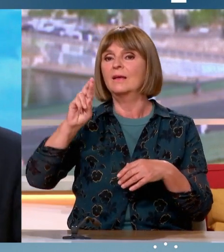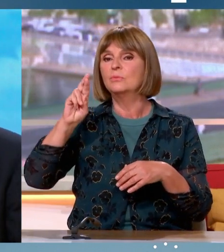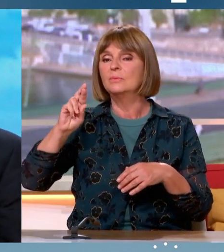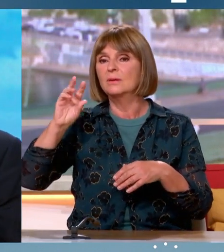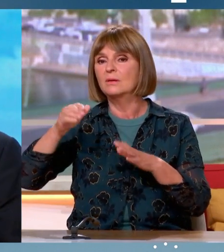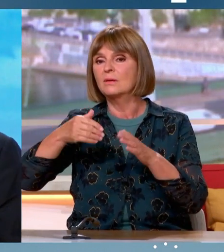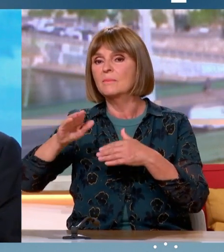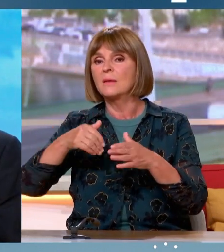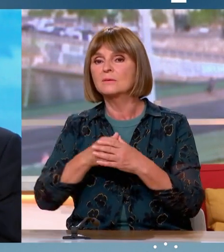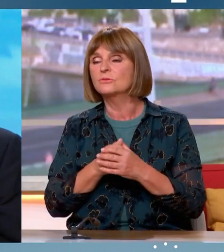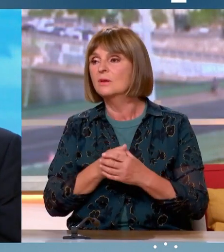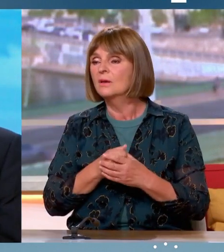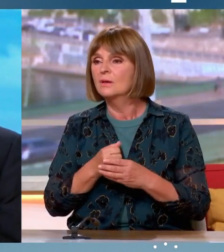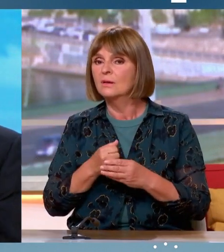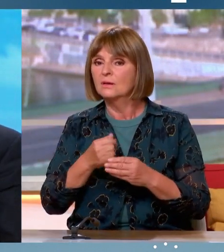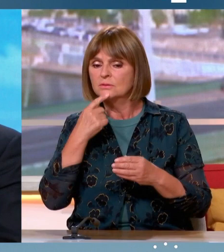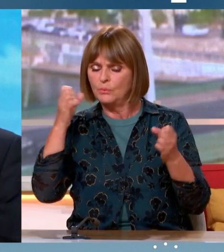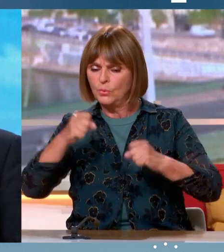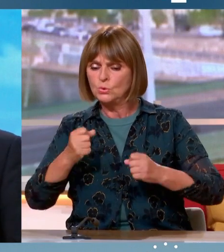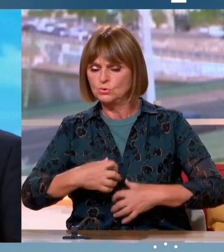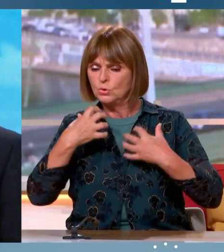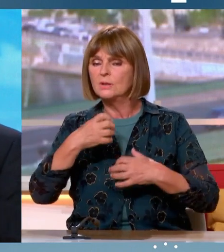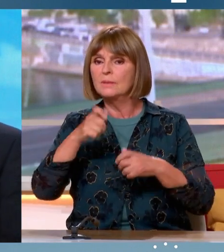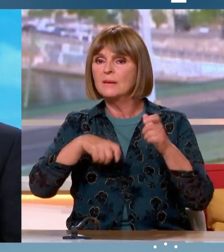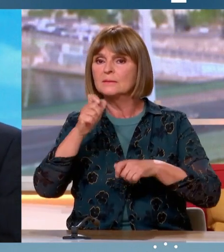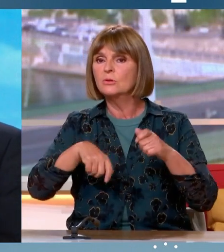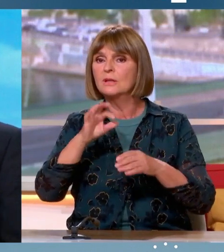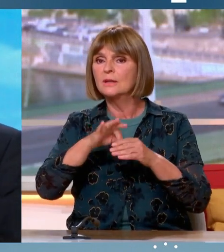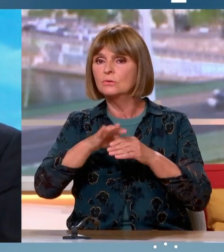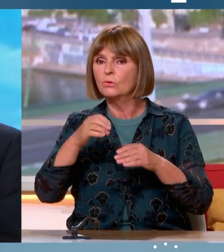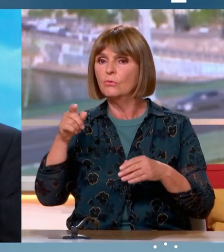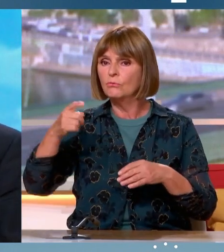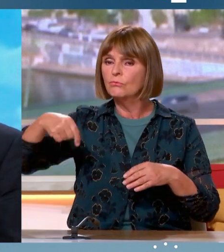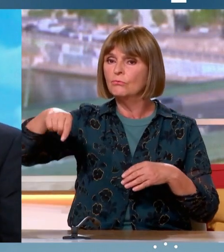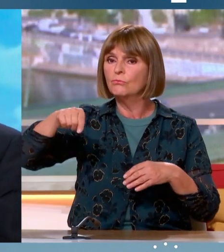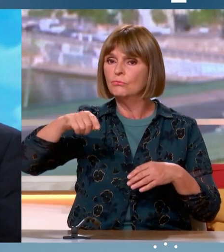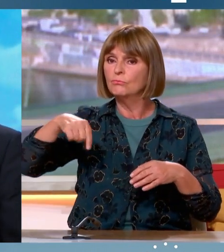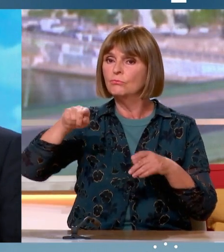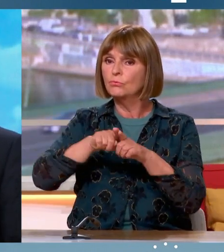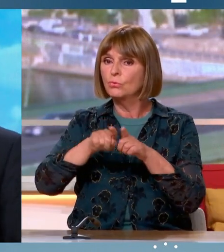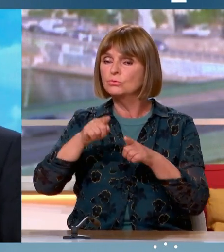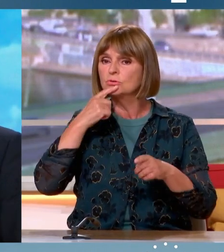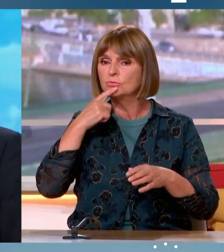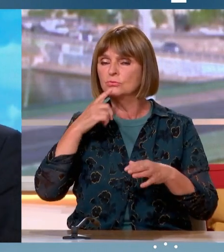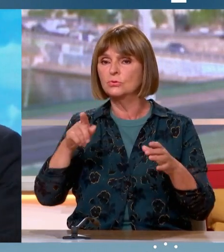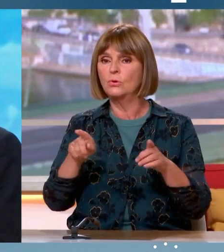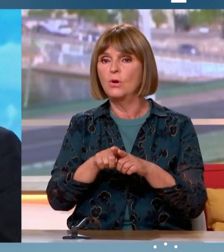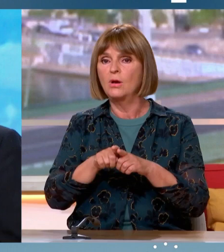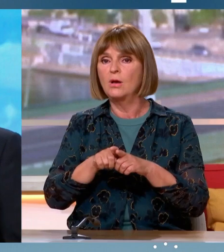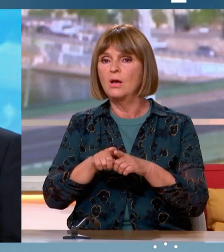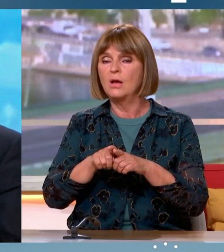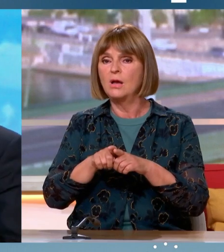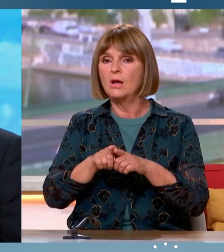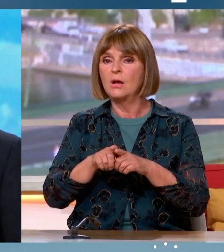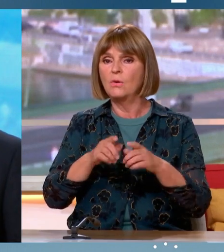'extrême droite ? Ça peut choquer aussi certains électeurs. Est-ce que vous, vous faites partie de ces gens qui tracent un signe égal entre l'extrême droite